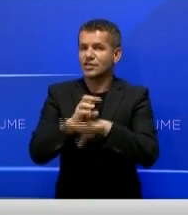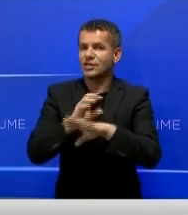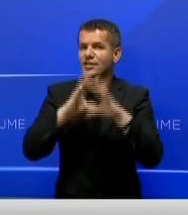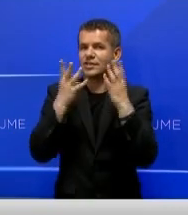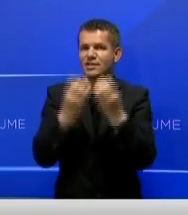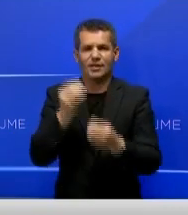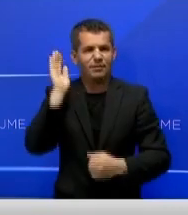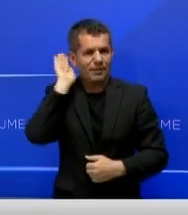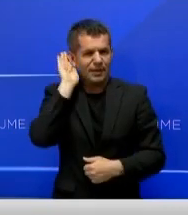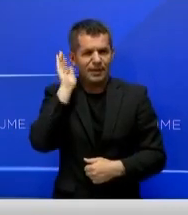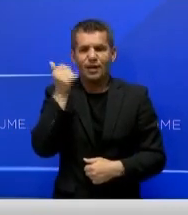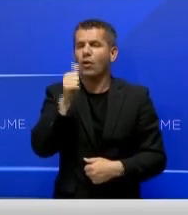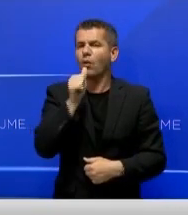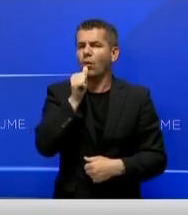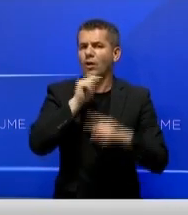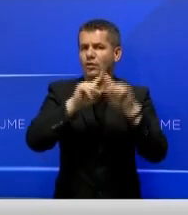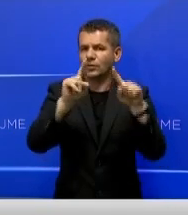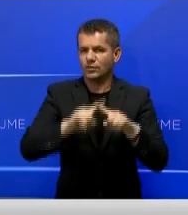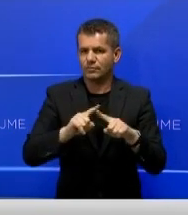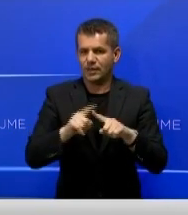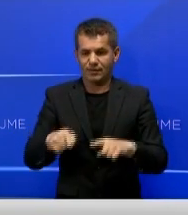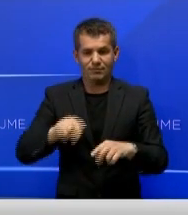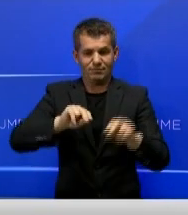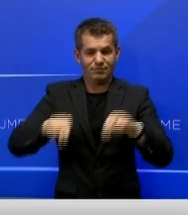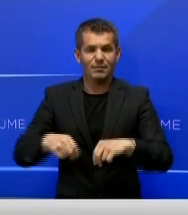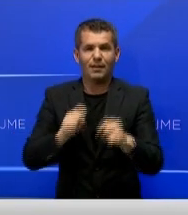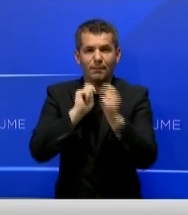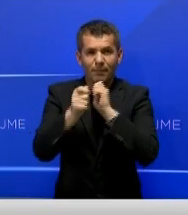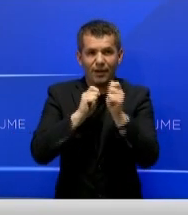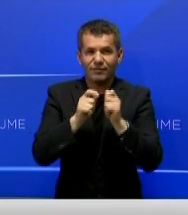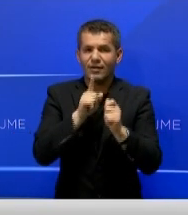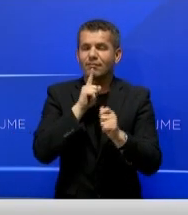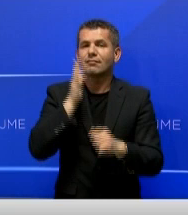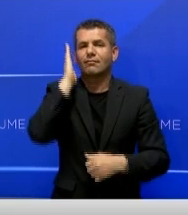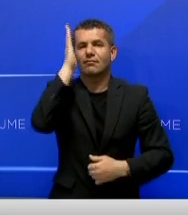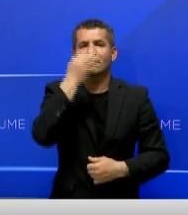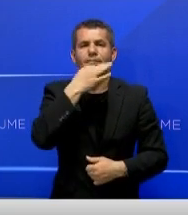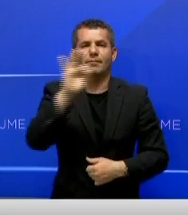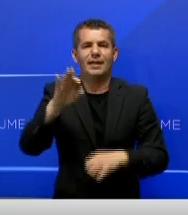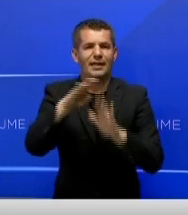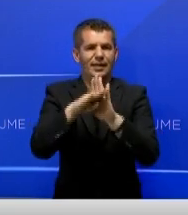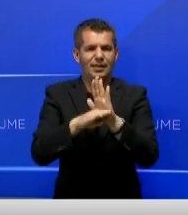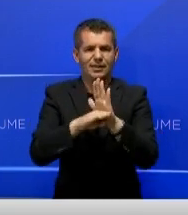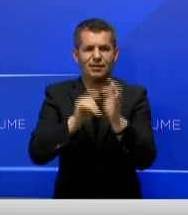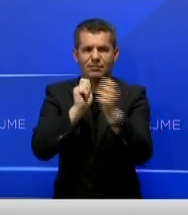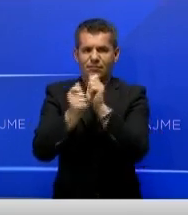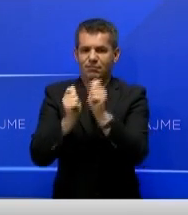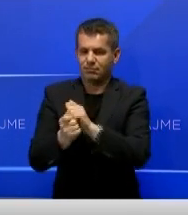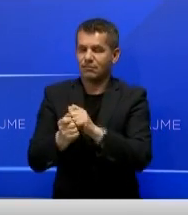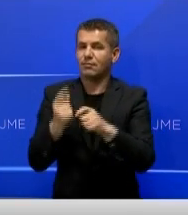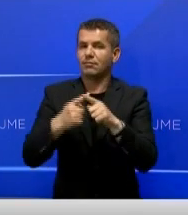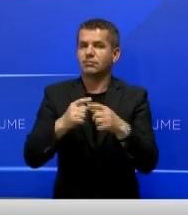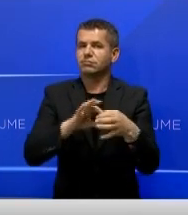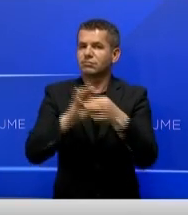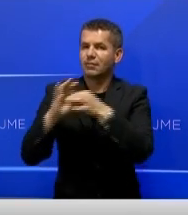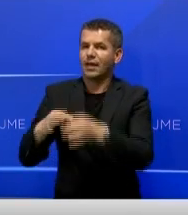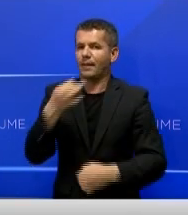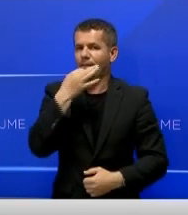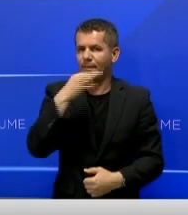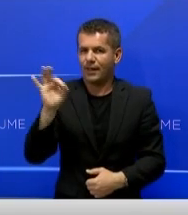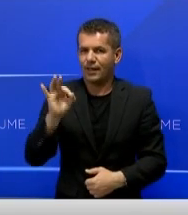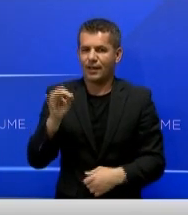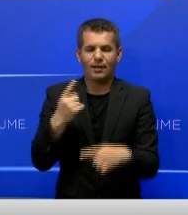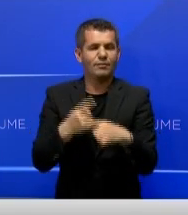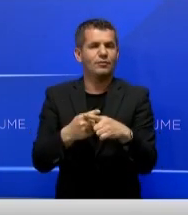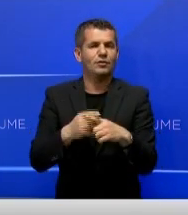dërministror për ujra. Ky memorandum ka përqëllim kryimin e një konizet të favosh me ligjore struktura për menajgjima fa gjate dhe mardhënje